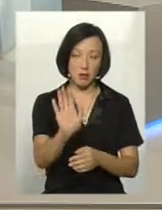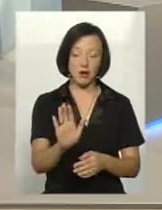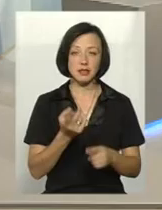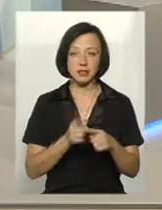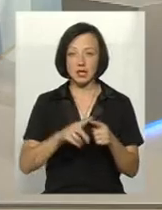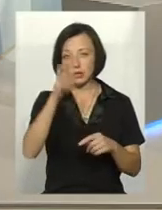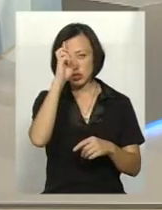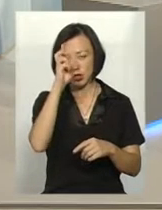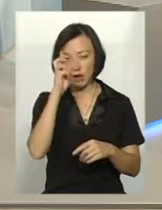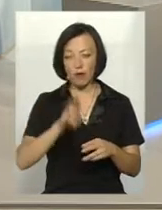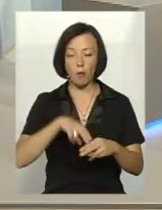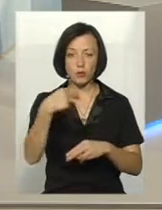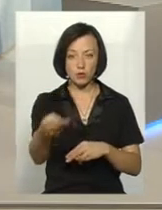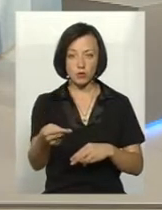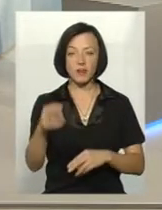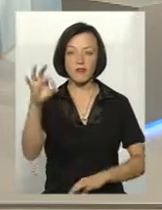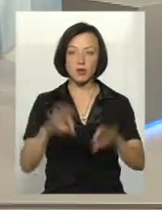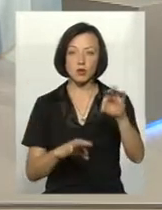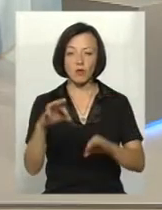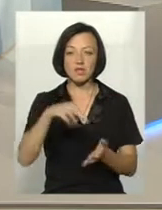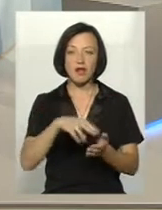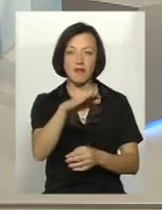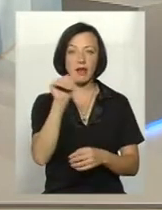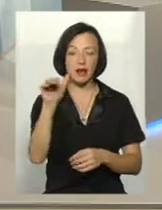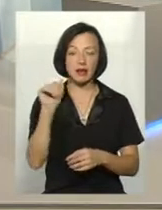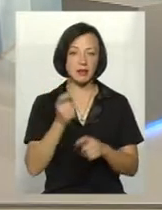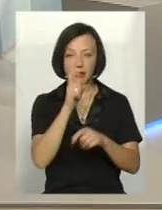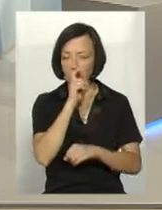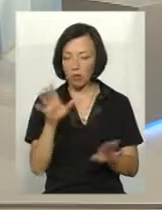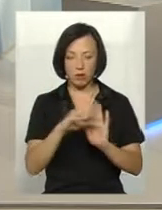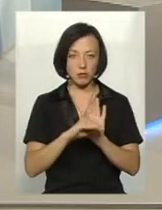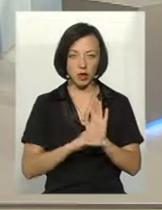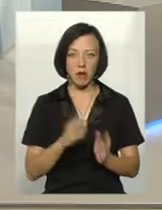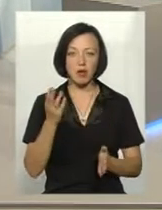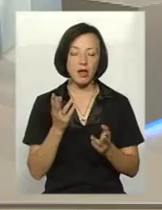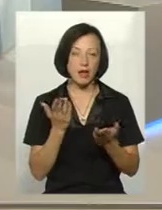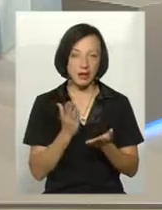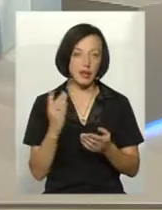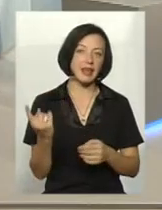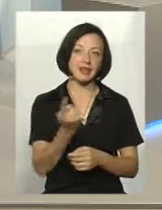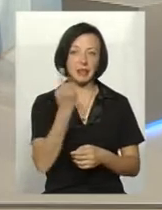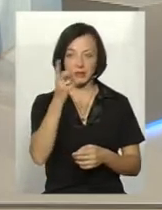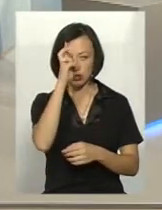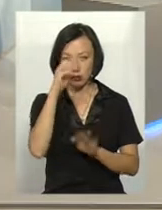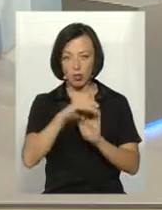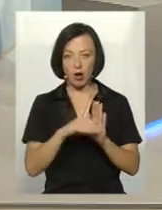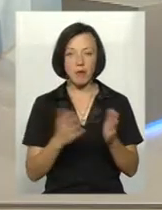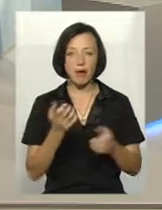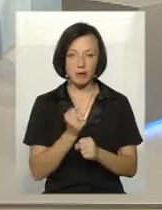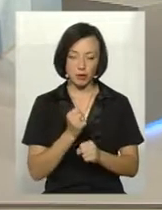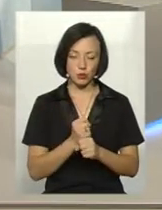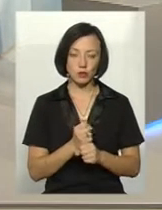Ця держава компенсує відсоткову ставку кредиту. Це досить непогана програма. Практично єдина в державі програма, яка діє.